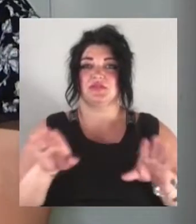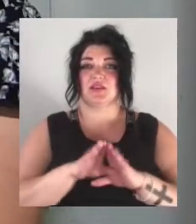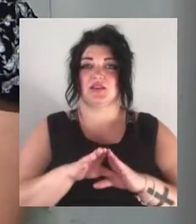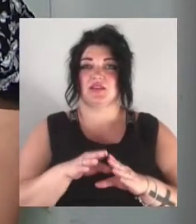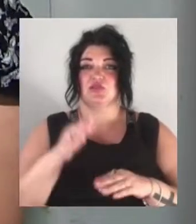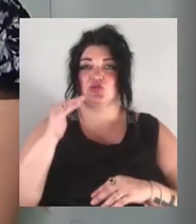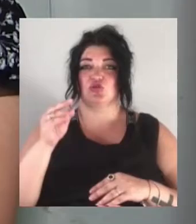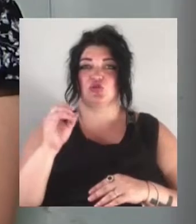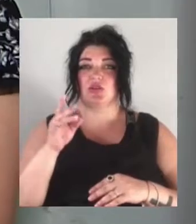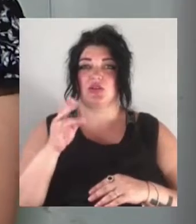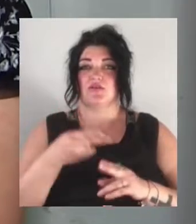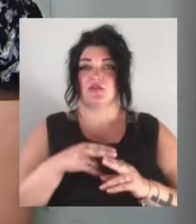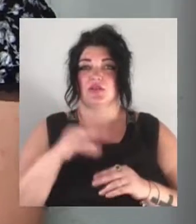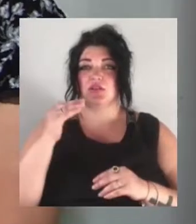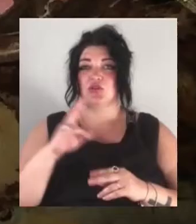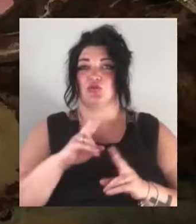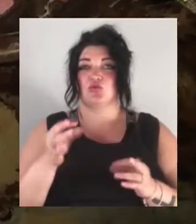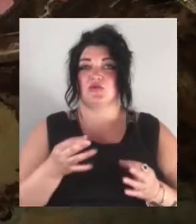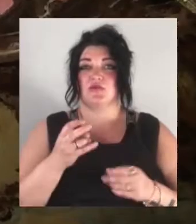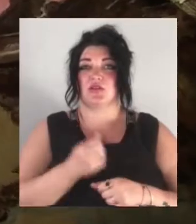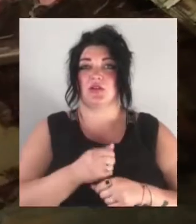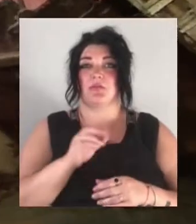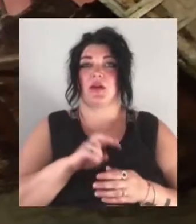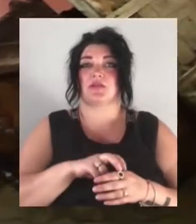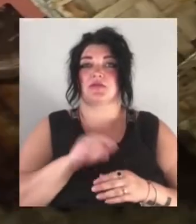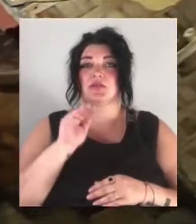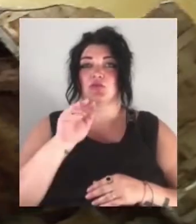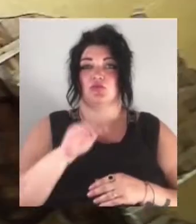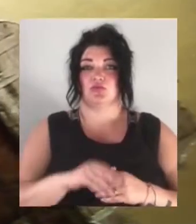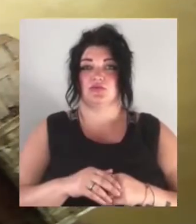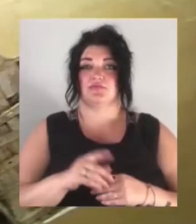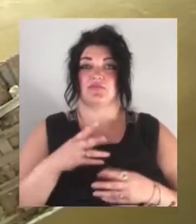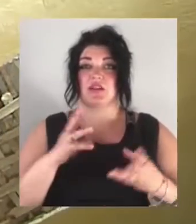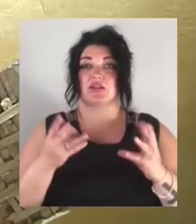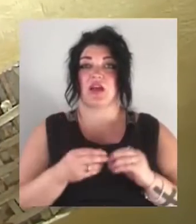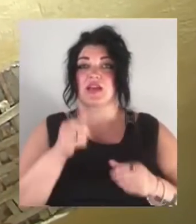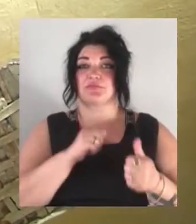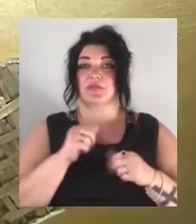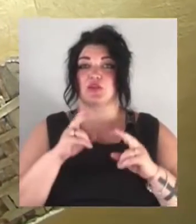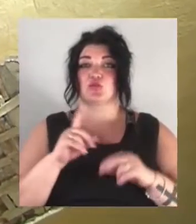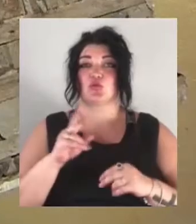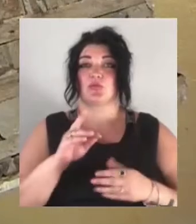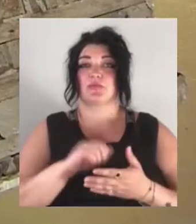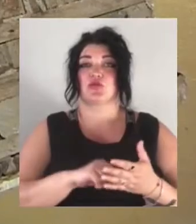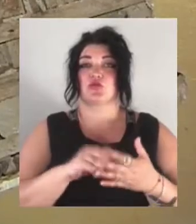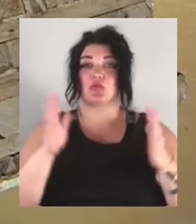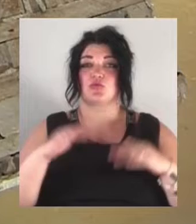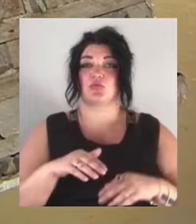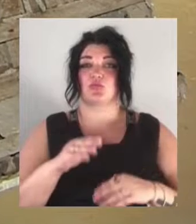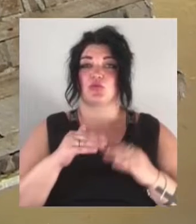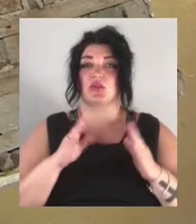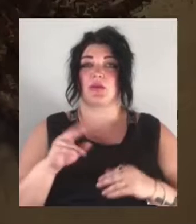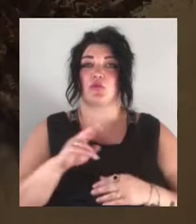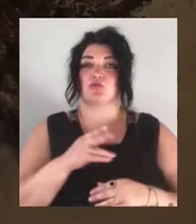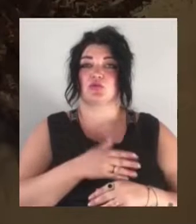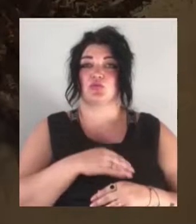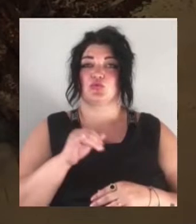цю крышу, ніхто нічого не робить, бояться дотронутися. За результатами експертизи щодо причин обрушення, будинок на польському звозі 9 визнали ветхим.